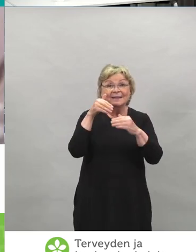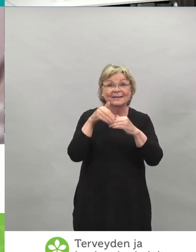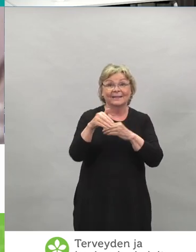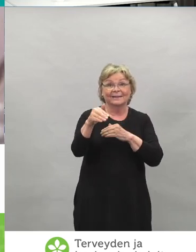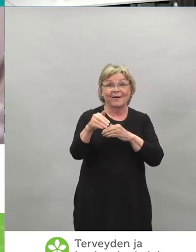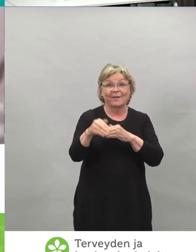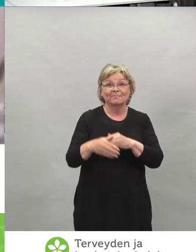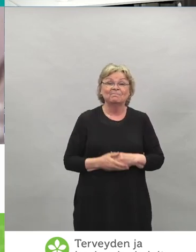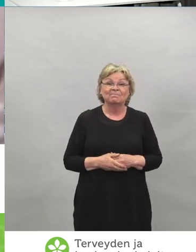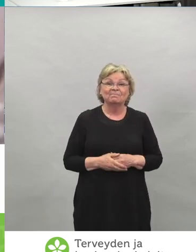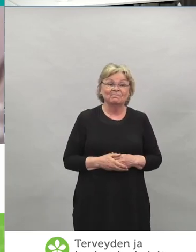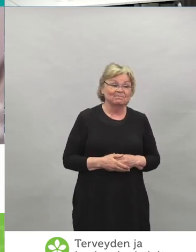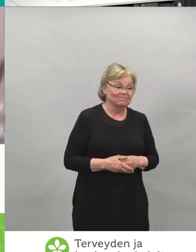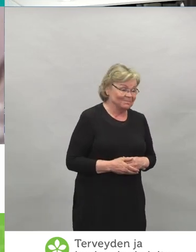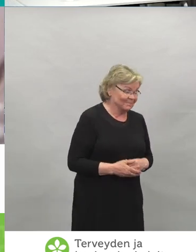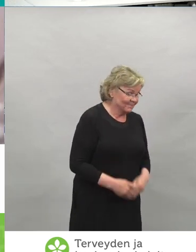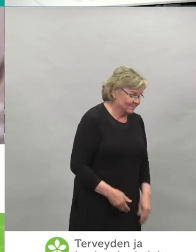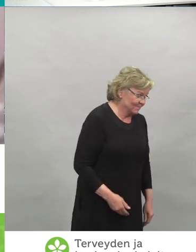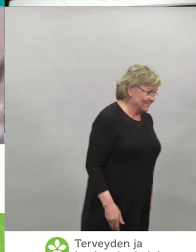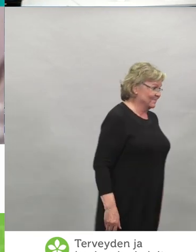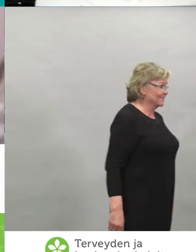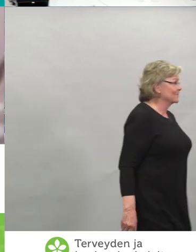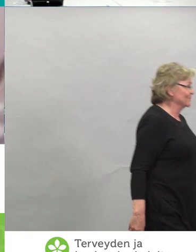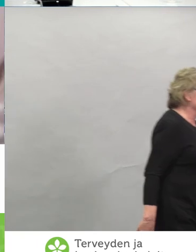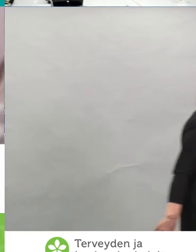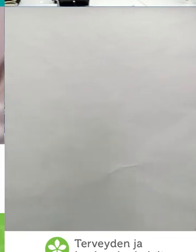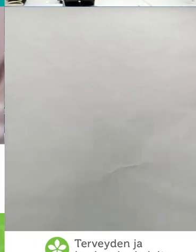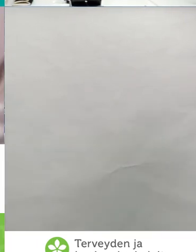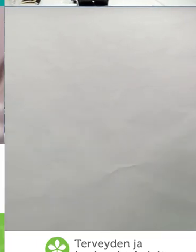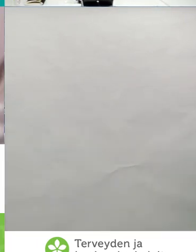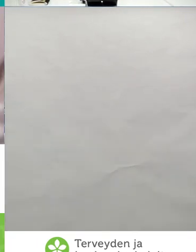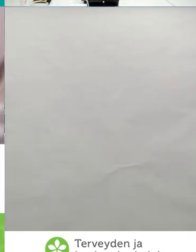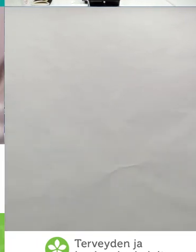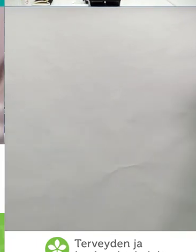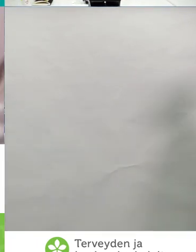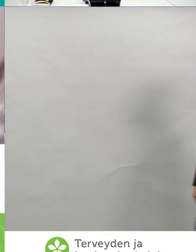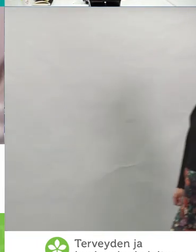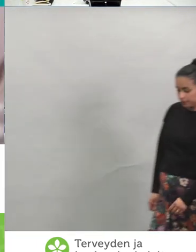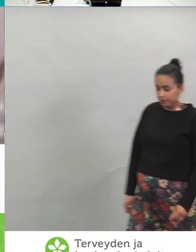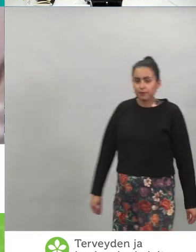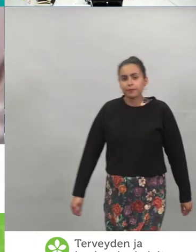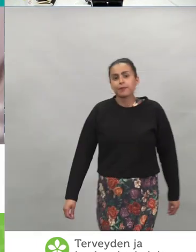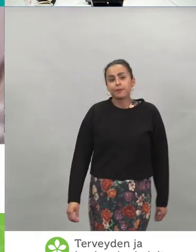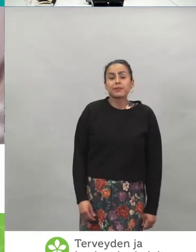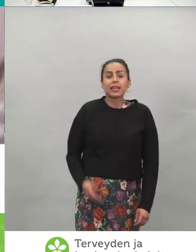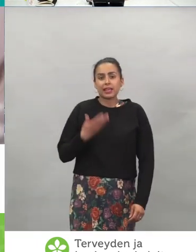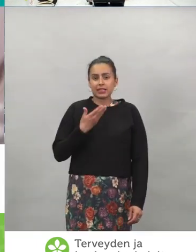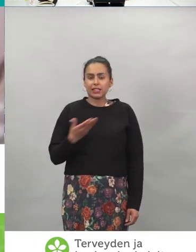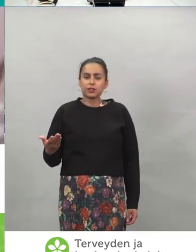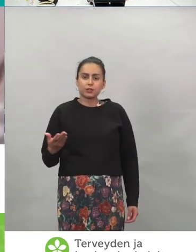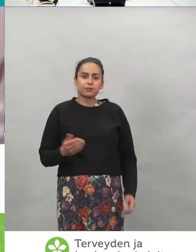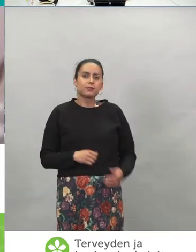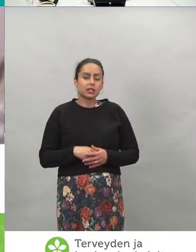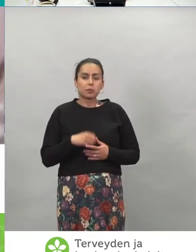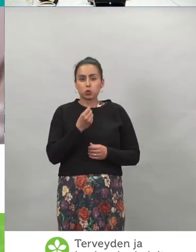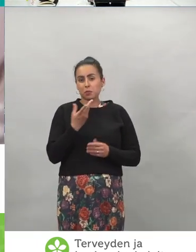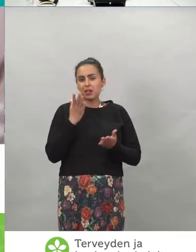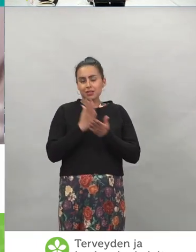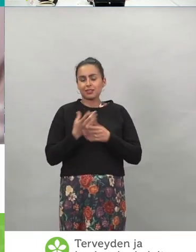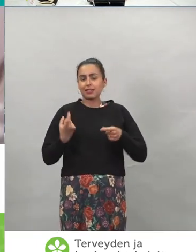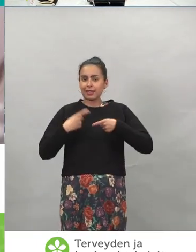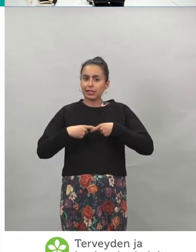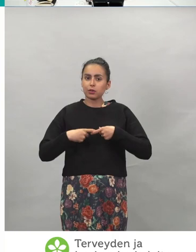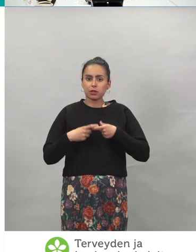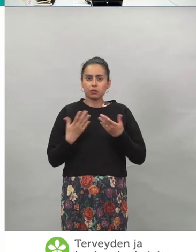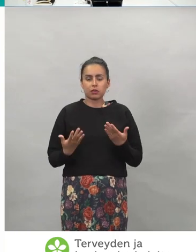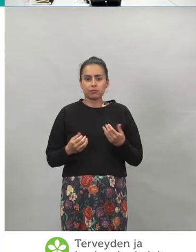Joo, kiitos. Joitakin ajankohtaisia asioita koronarokotteesta ja rokottamisesta, jotka